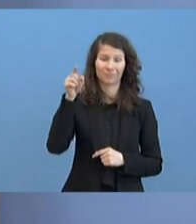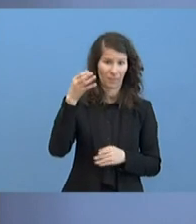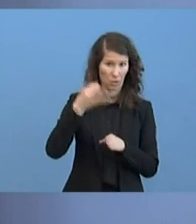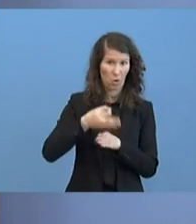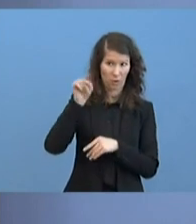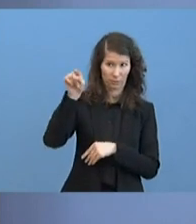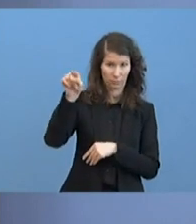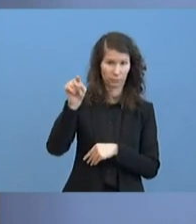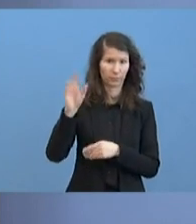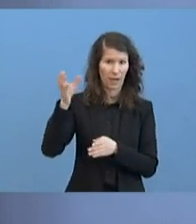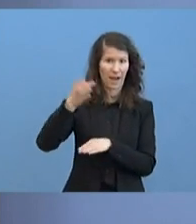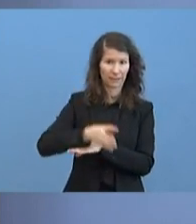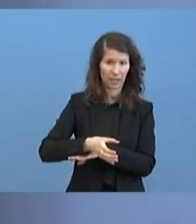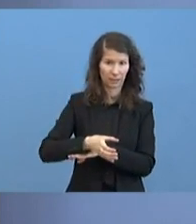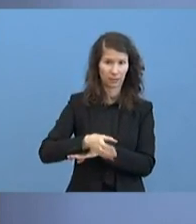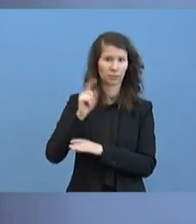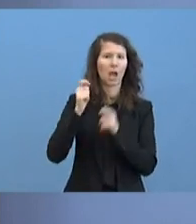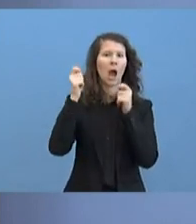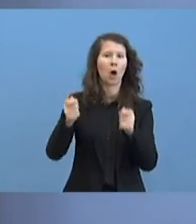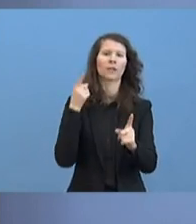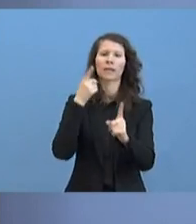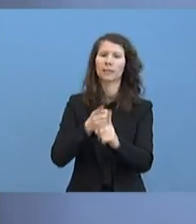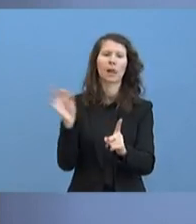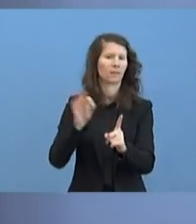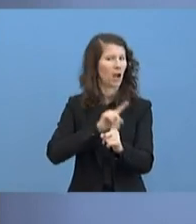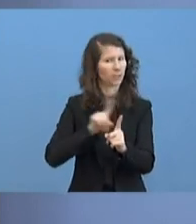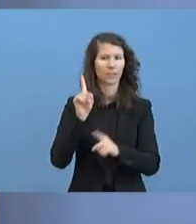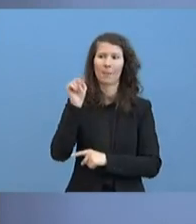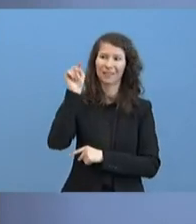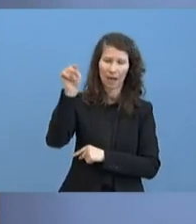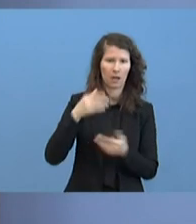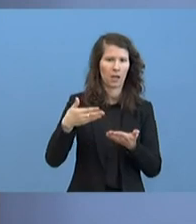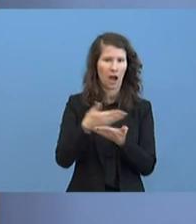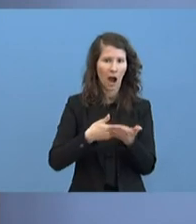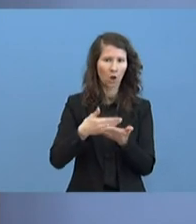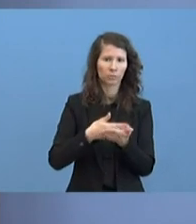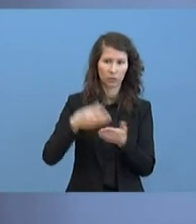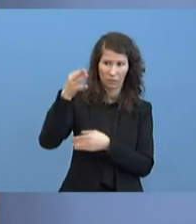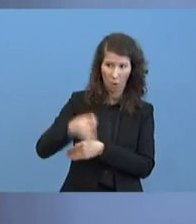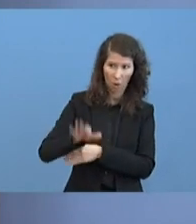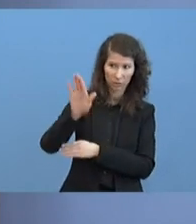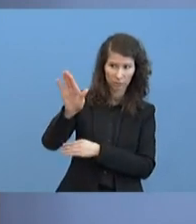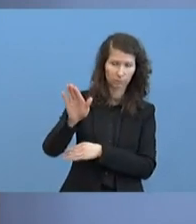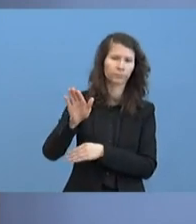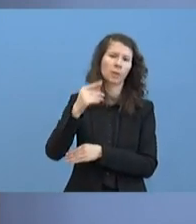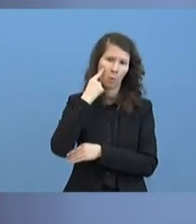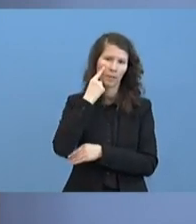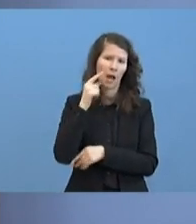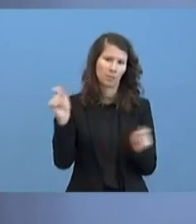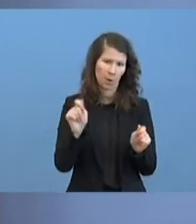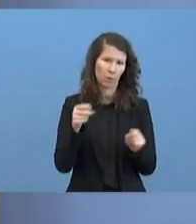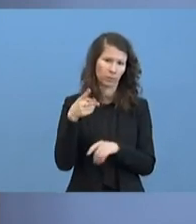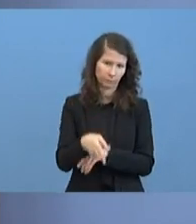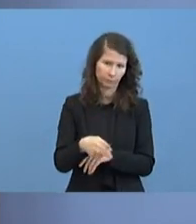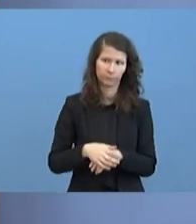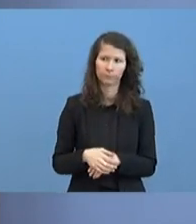das Auftragsziel ist nicht gefährdet, aber die Ausbildung vor Ort ist zunächst unterbrochen. Ich hätte gefragt, ob es die